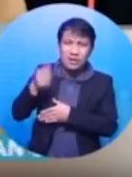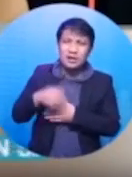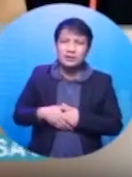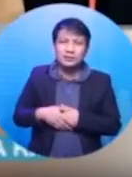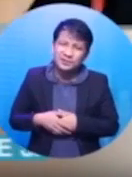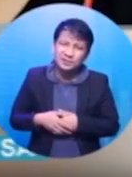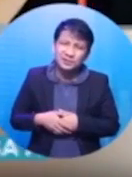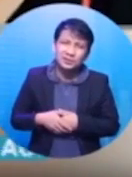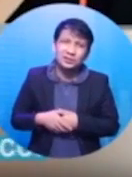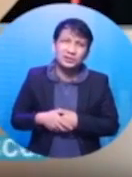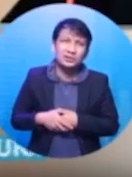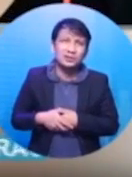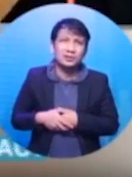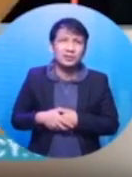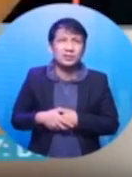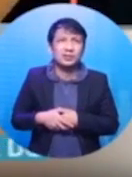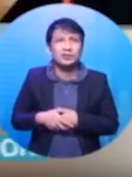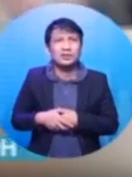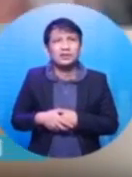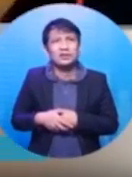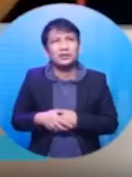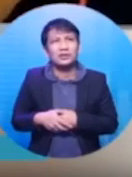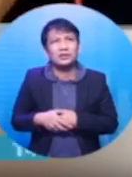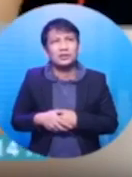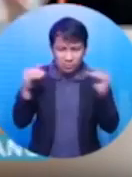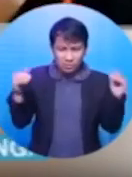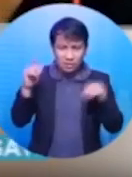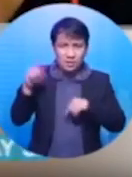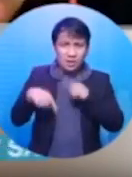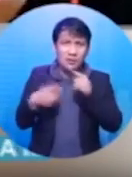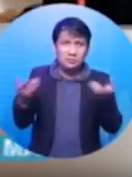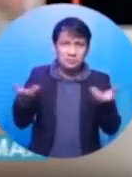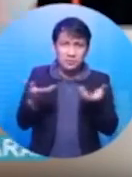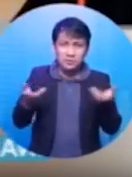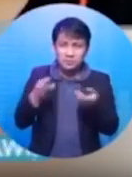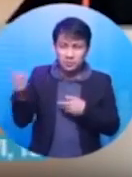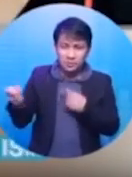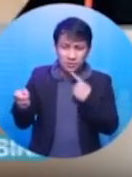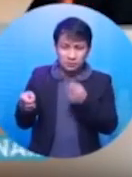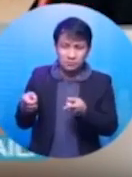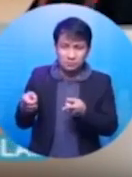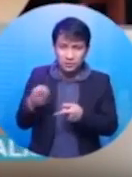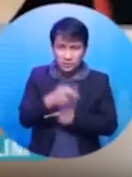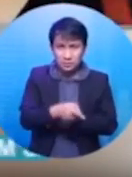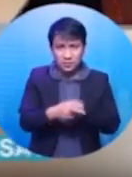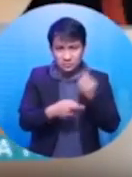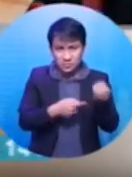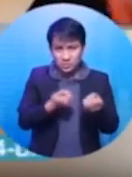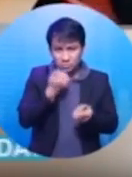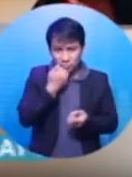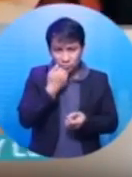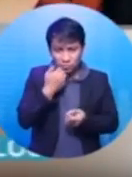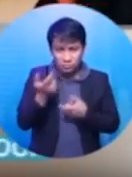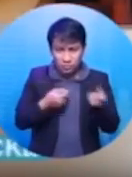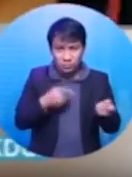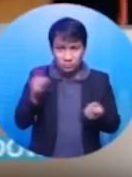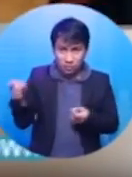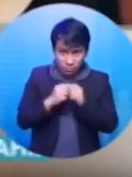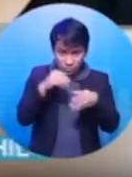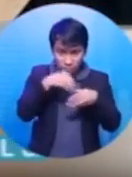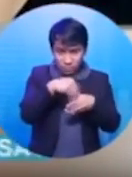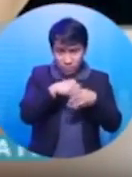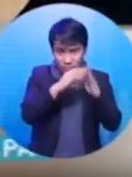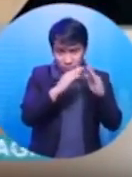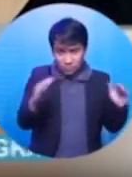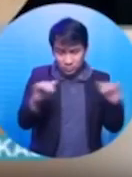niya? Ma'am Karen, makasingit. Sorry, I'm just being fair here. Baka naman nagbibigay ka ng kahiyan sa pamilya. Ikaw ba'y nasa po din pa ng mama